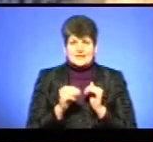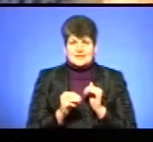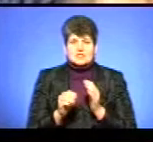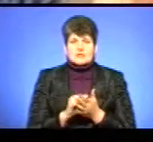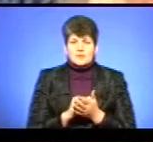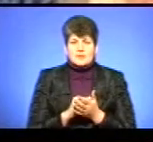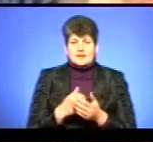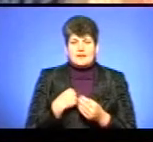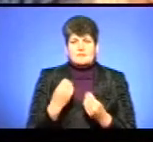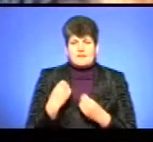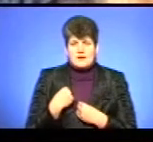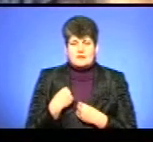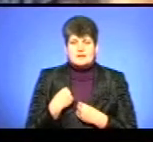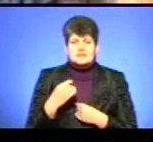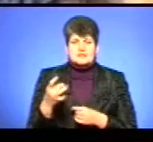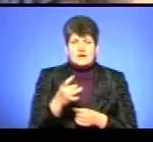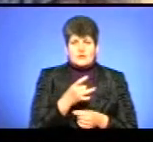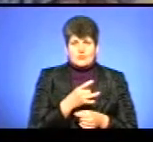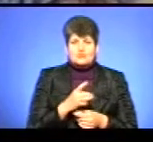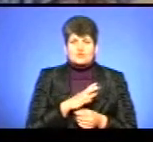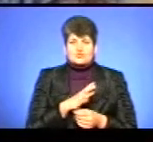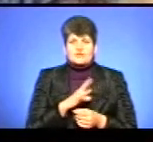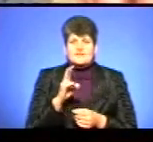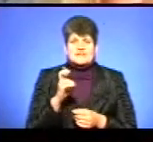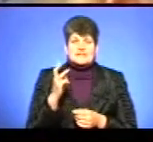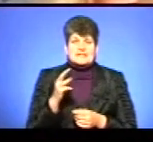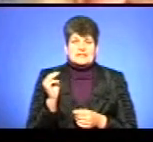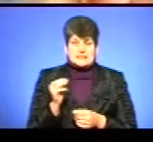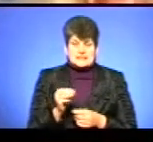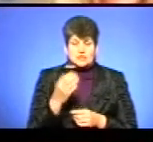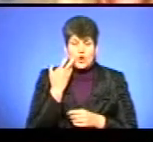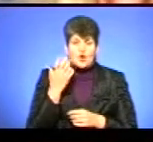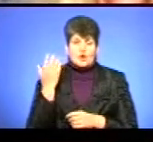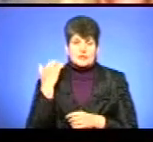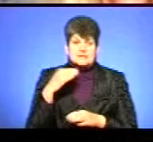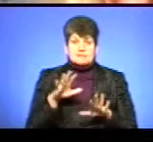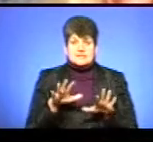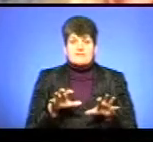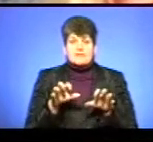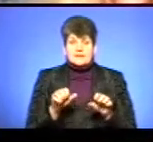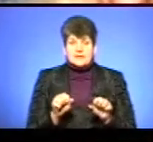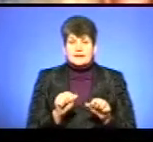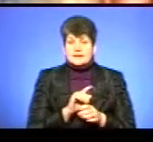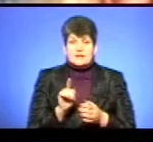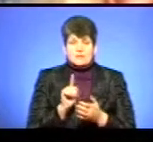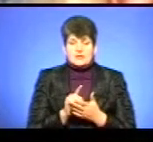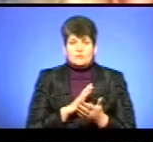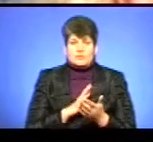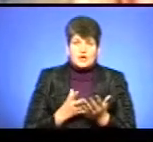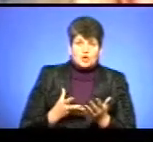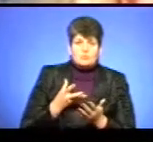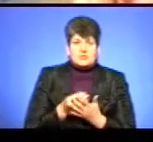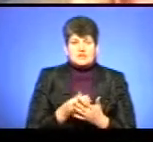папері нам давали з регіонів, що було 230 тисяч. Колись місцева влада не мусила дооплачувати